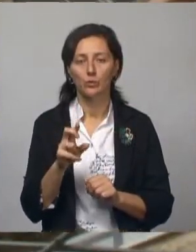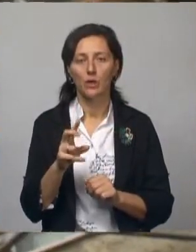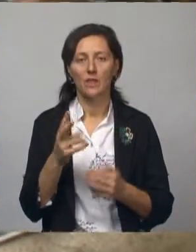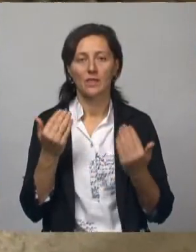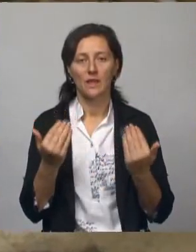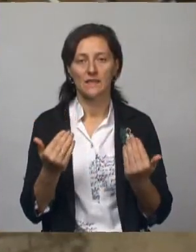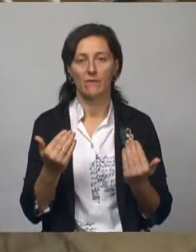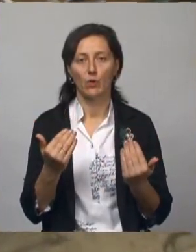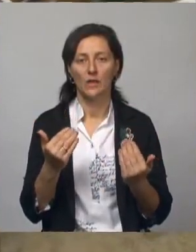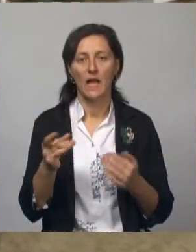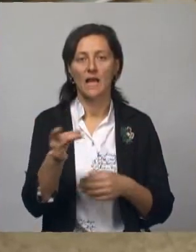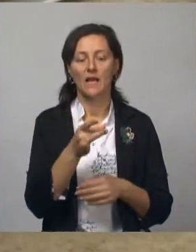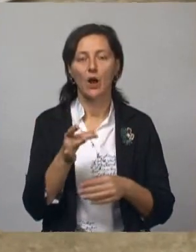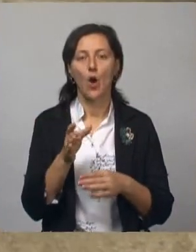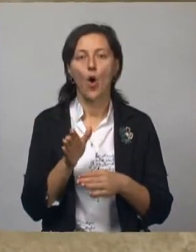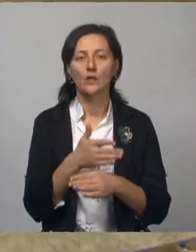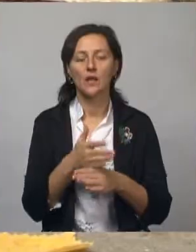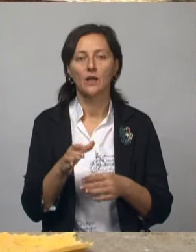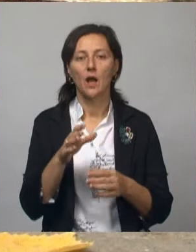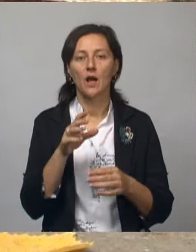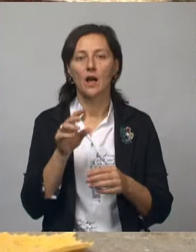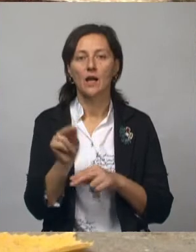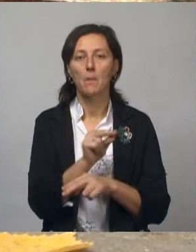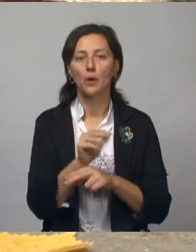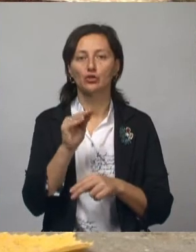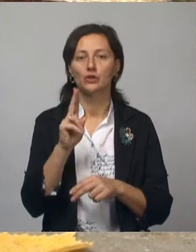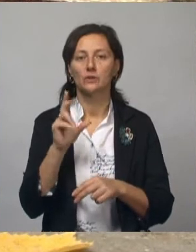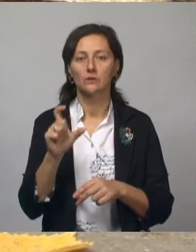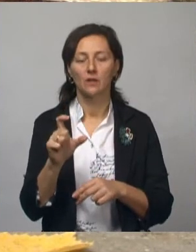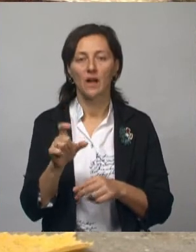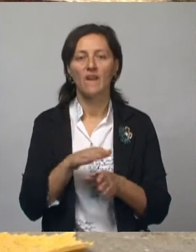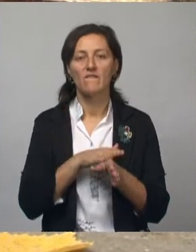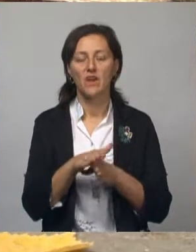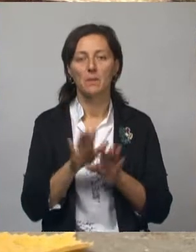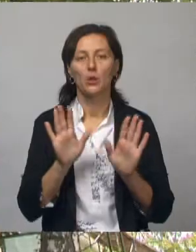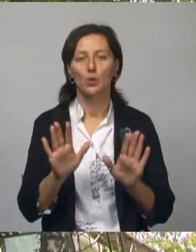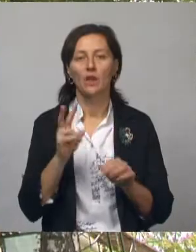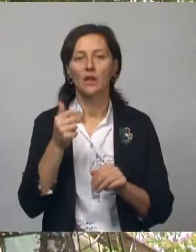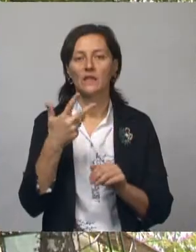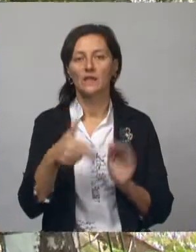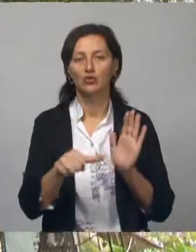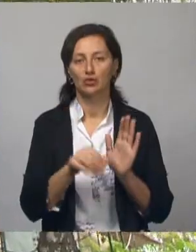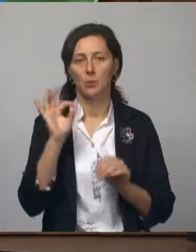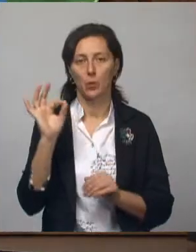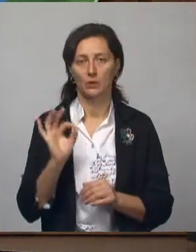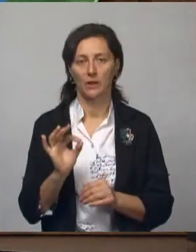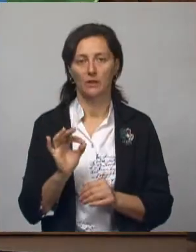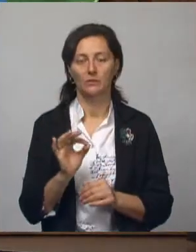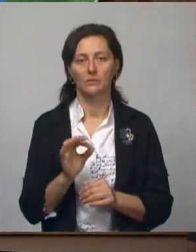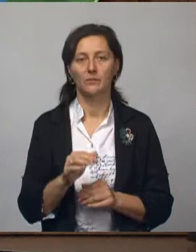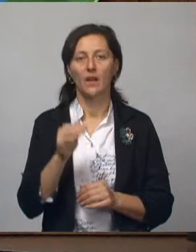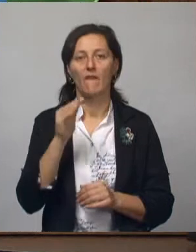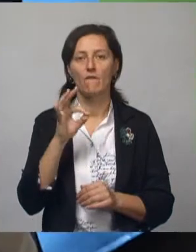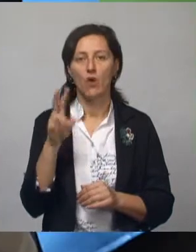на сегодня региональное отделение фонда содействия реформированию ЖКХ задачу выполнило лишь на 36%. Фонд